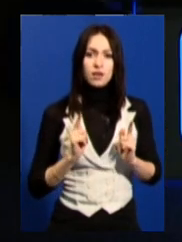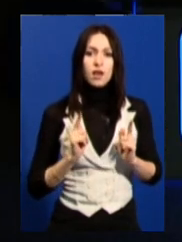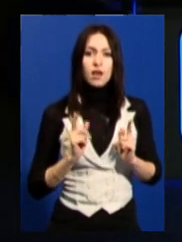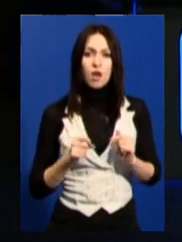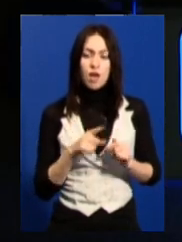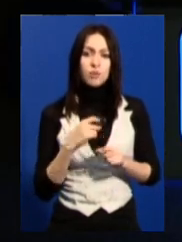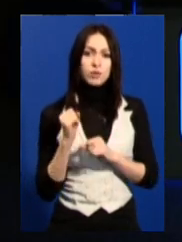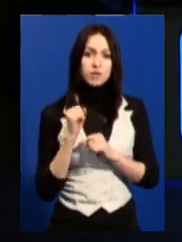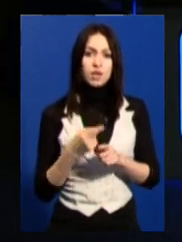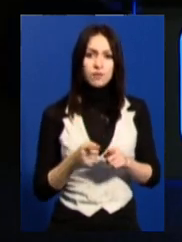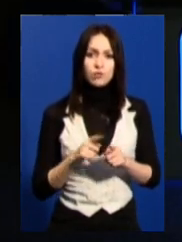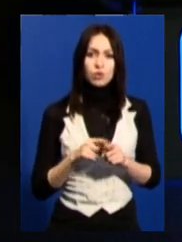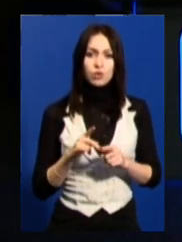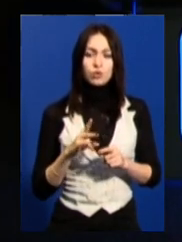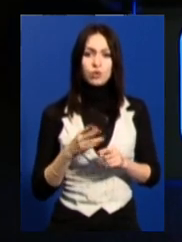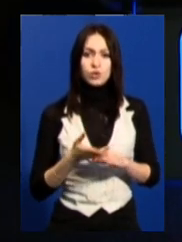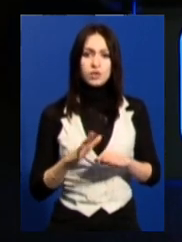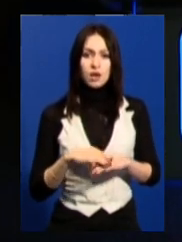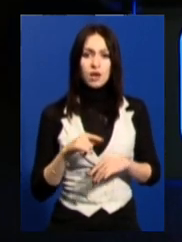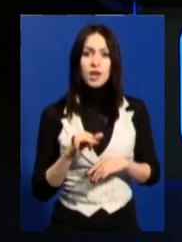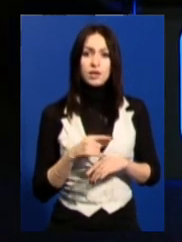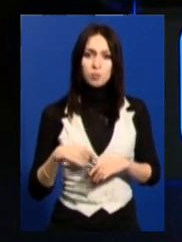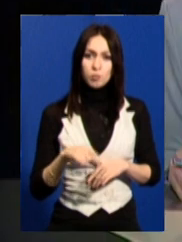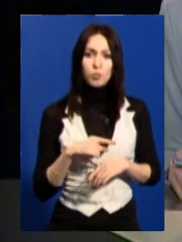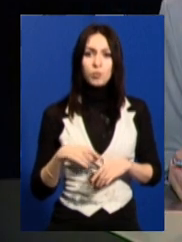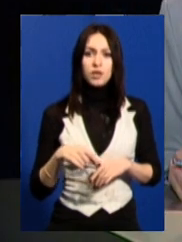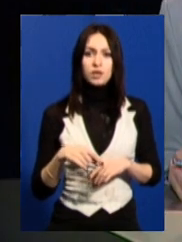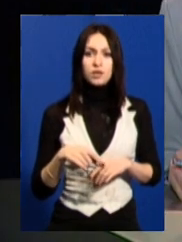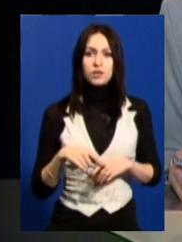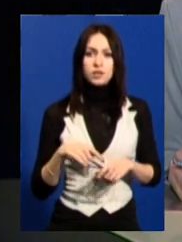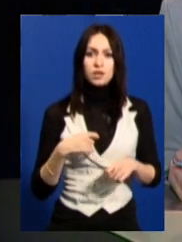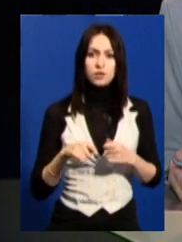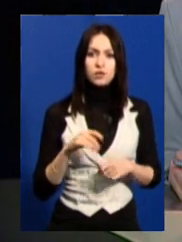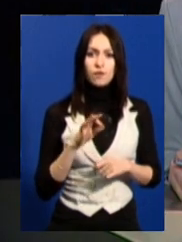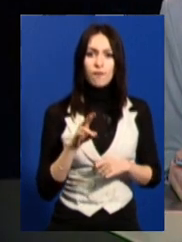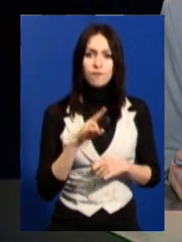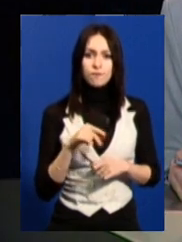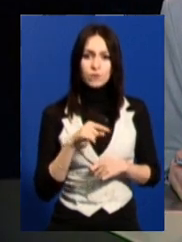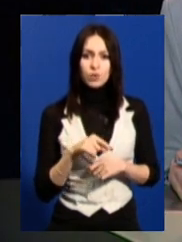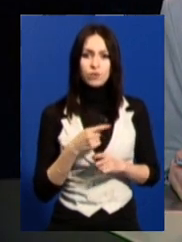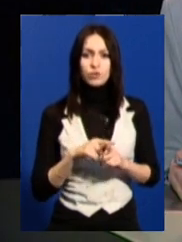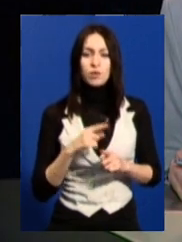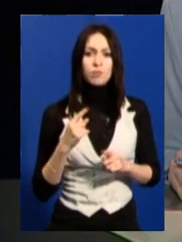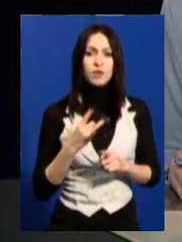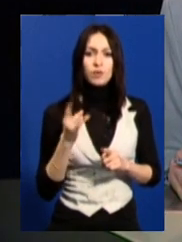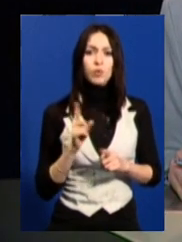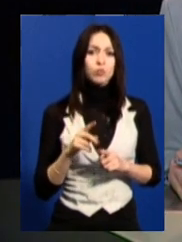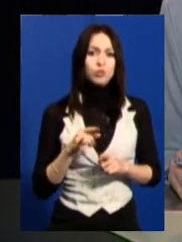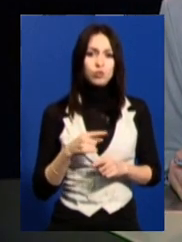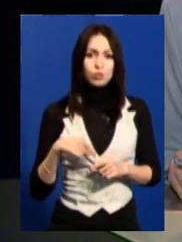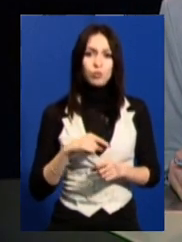цей тягар. І ми скоперувалися з фондом Жадана тоді перший раз, тому що ми